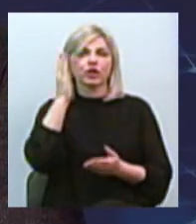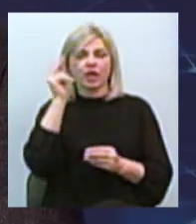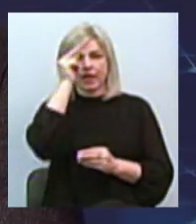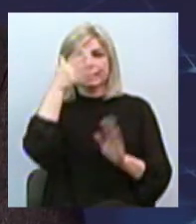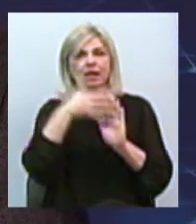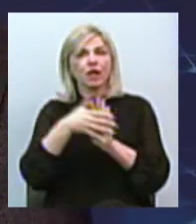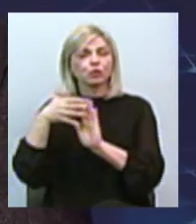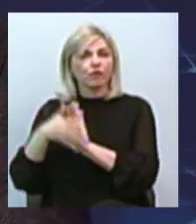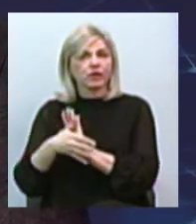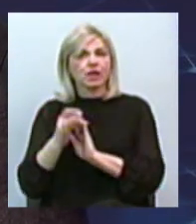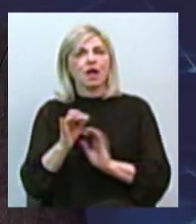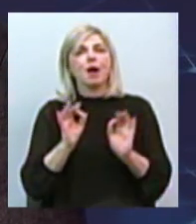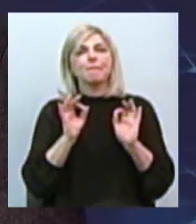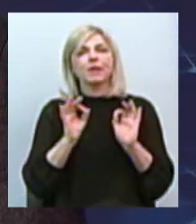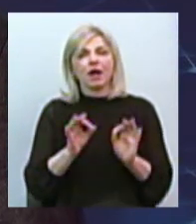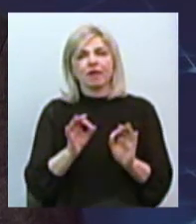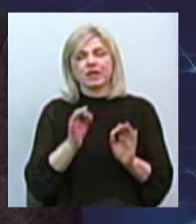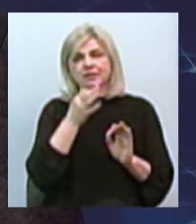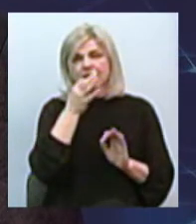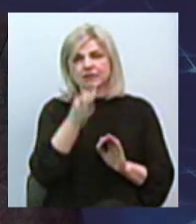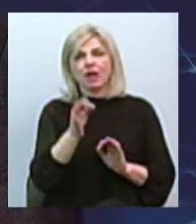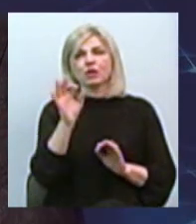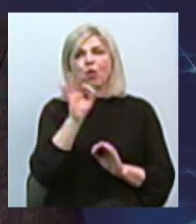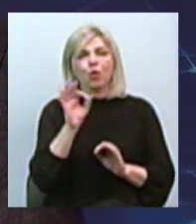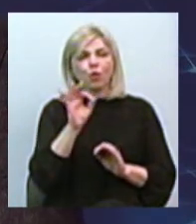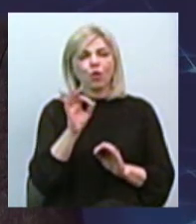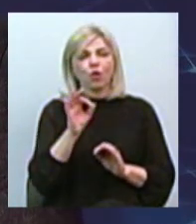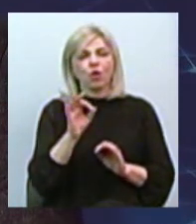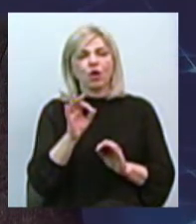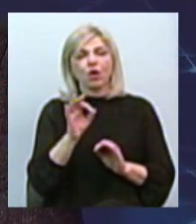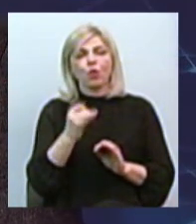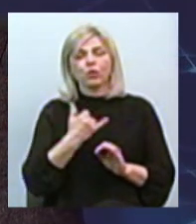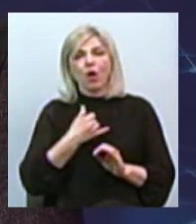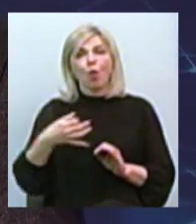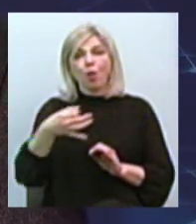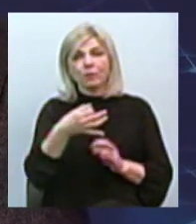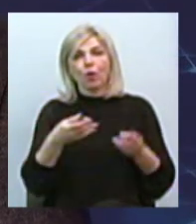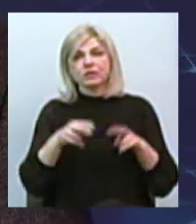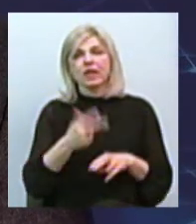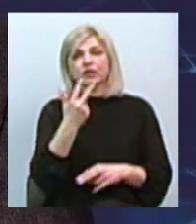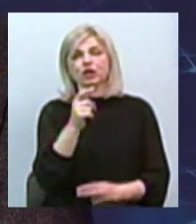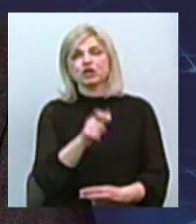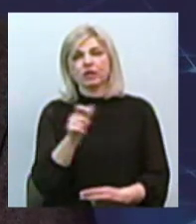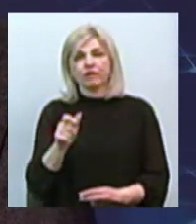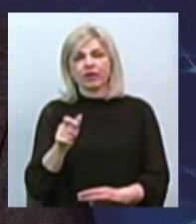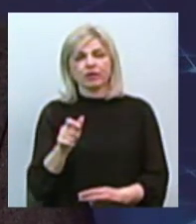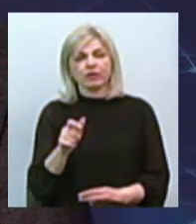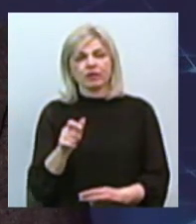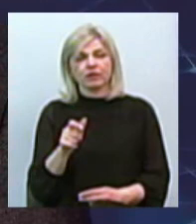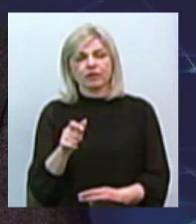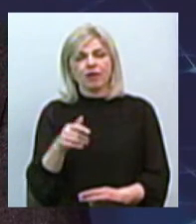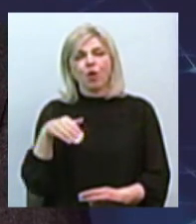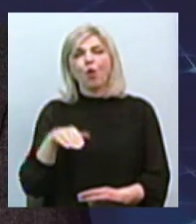сказати о праведниках міра. У нас в області їх осталось 3 чоловіка. Це Домущей в